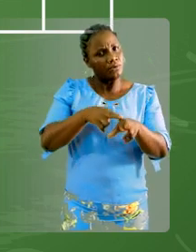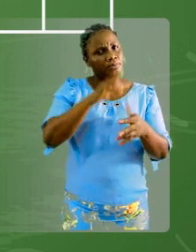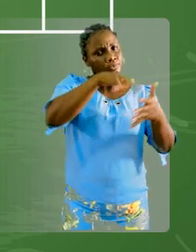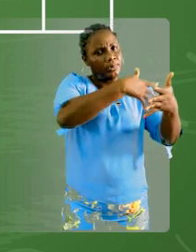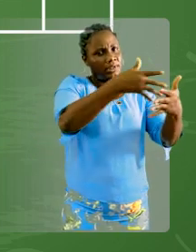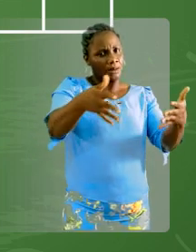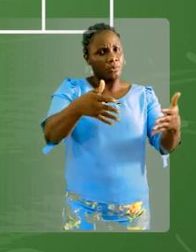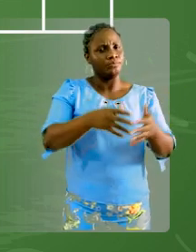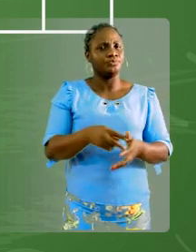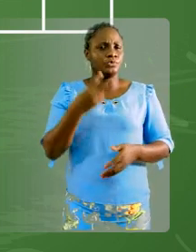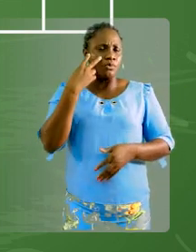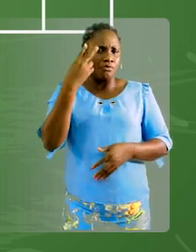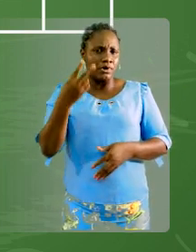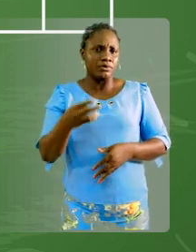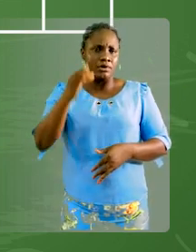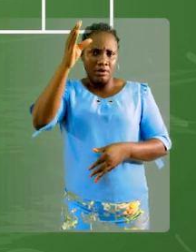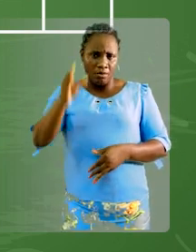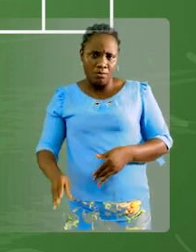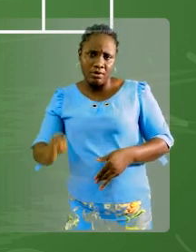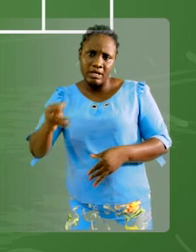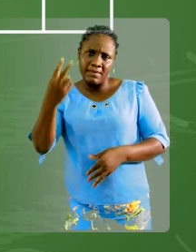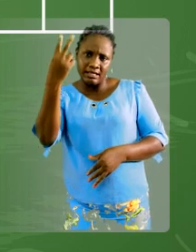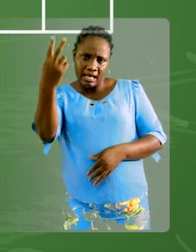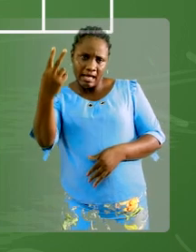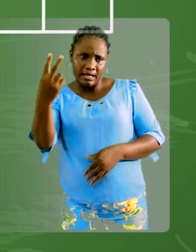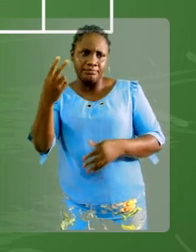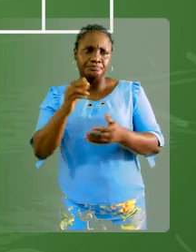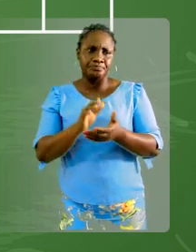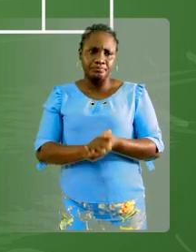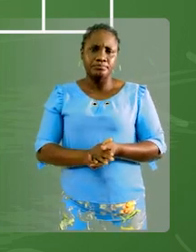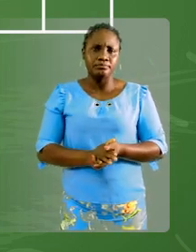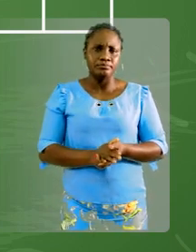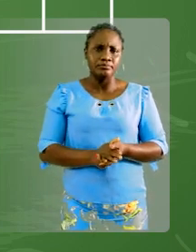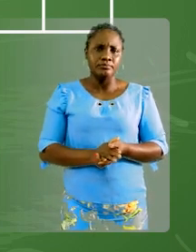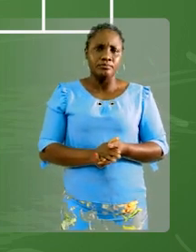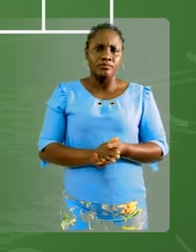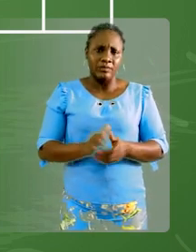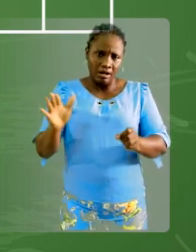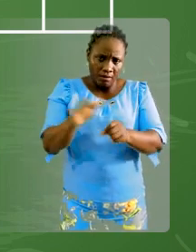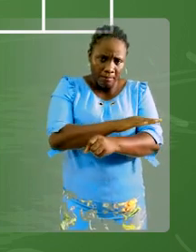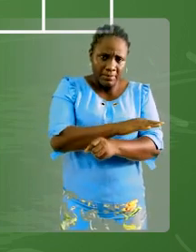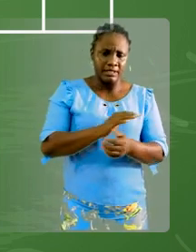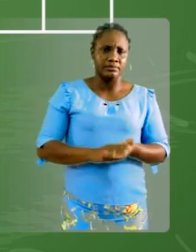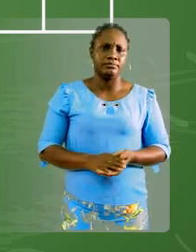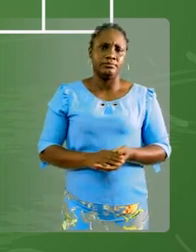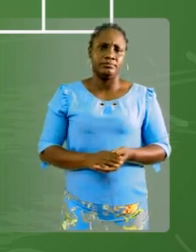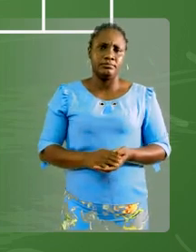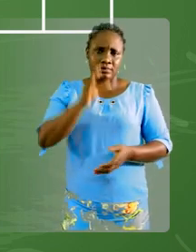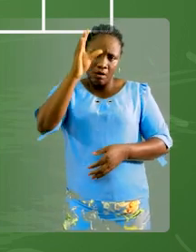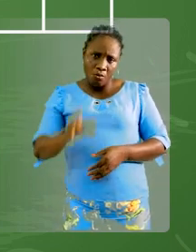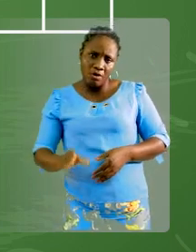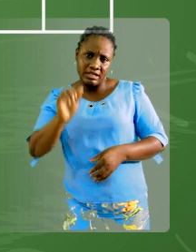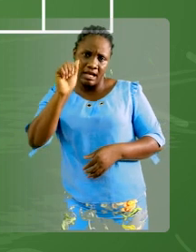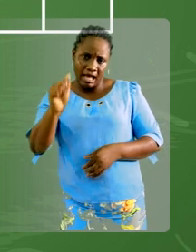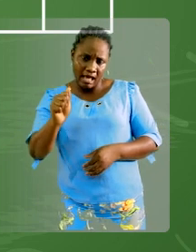alors, on voit que la colonne des mètre carrés est remplie. Alors que dans la colonne des A,